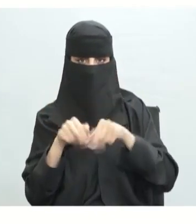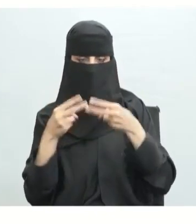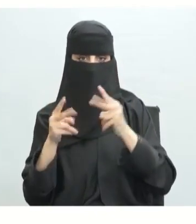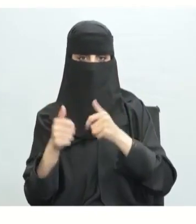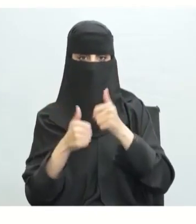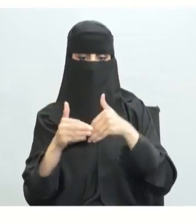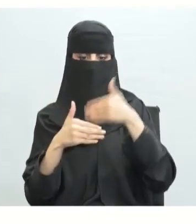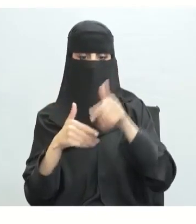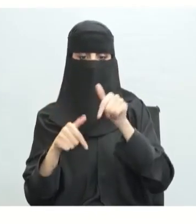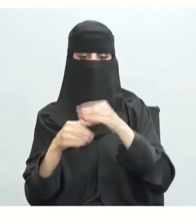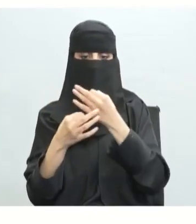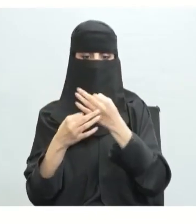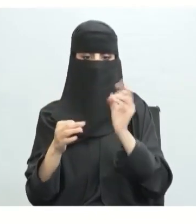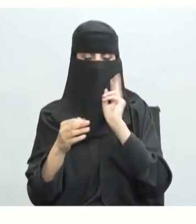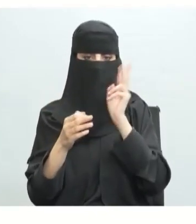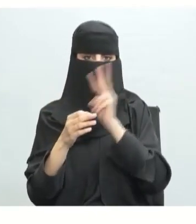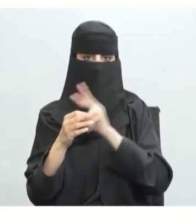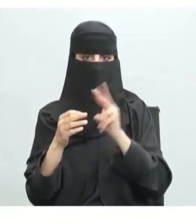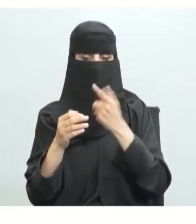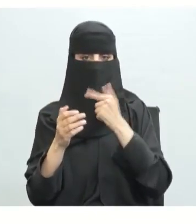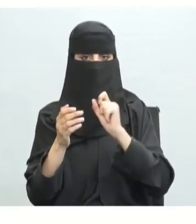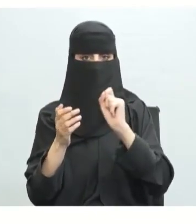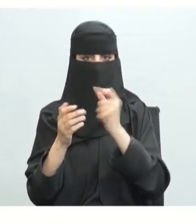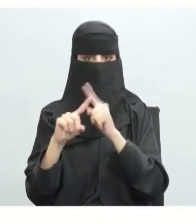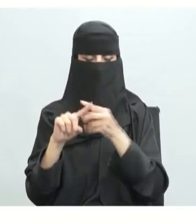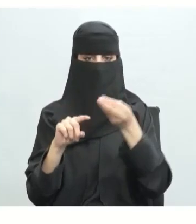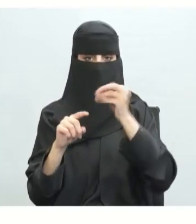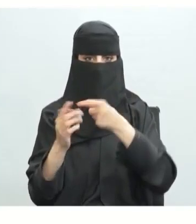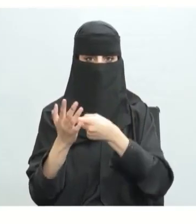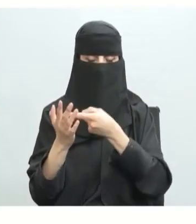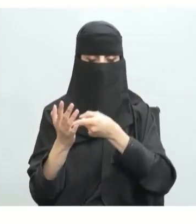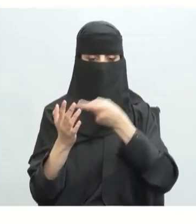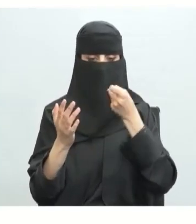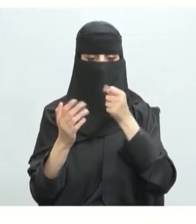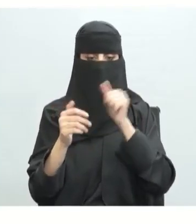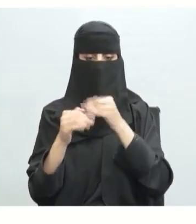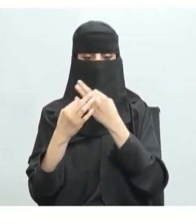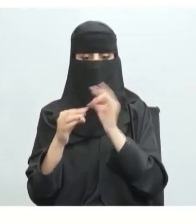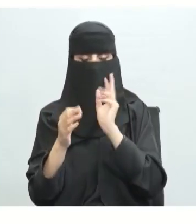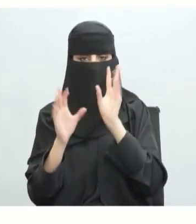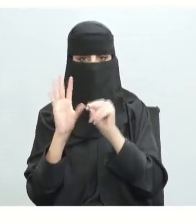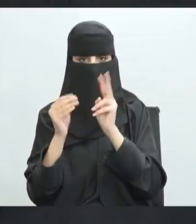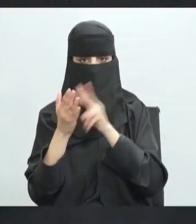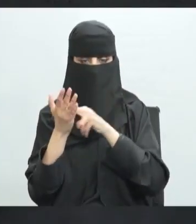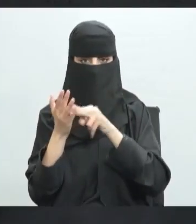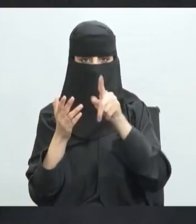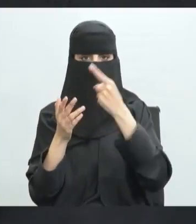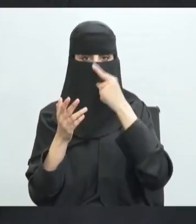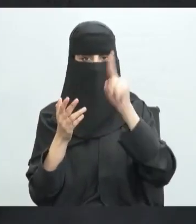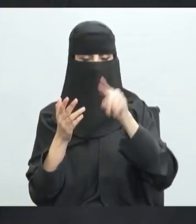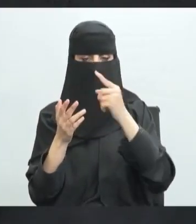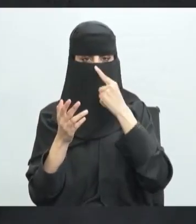حاول أن تحقق أكبر قدر ممكن من السرعة زائد الفهم سنقرأ النص وبإمكانك أن تقرأ مرة